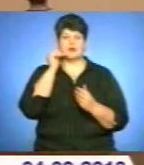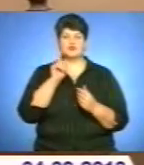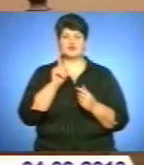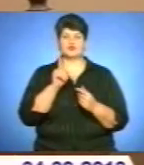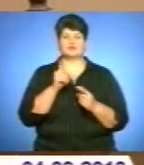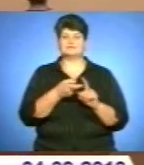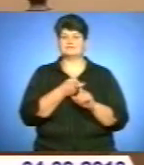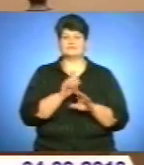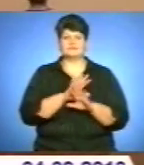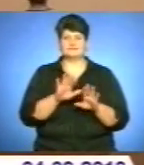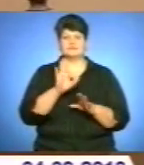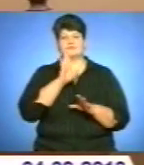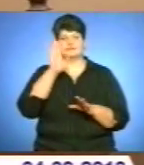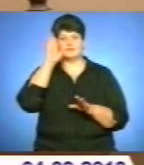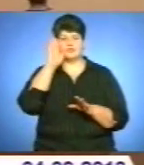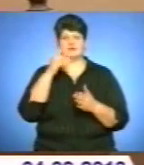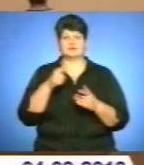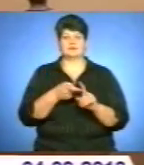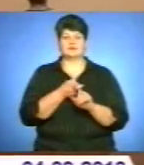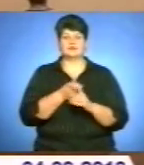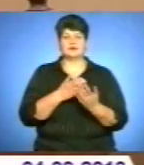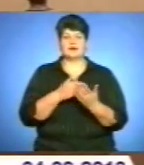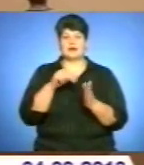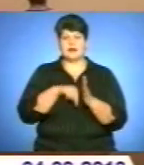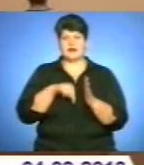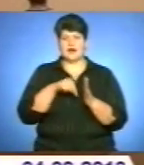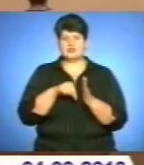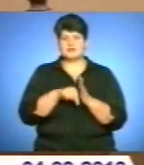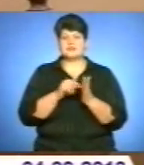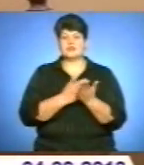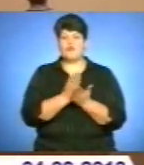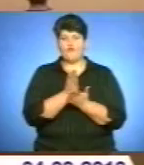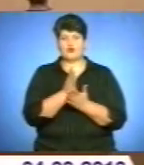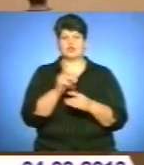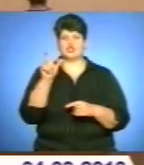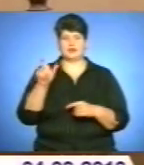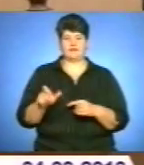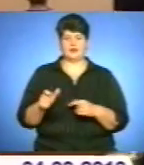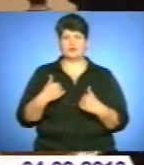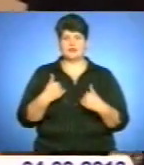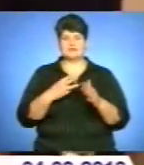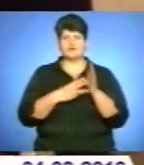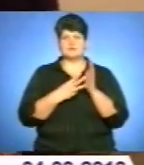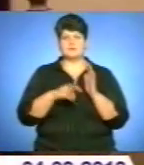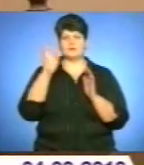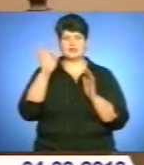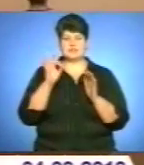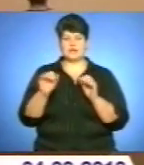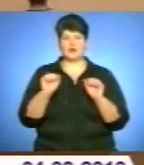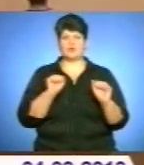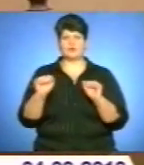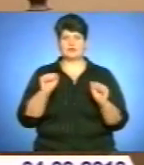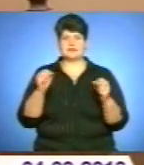жінка чи мужчина, все завість від качества людину. Ну, також складалось у нас в нашому колективі 80% руководителів